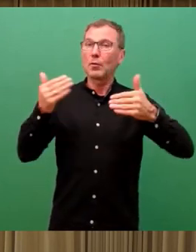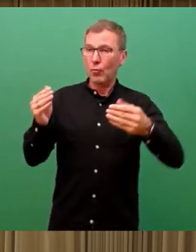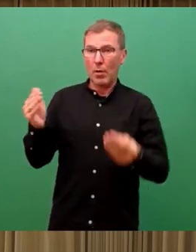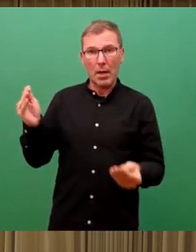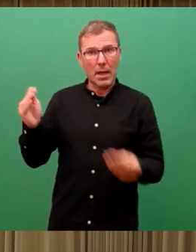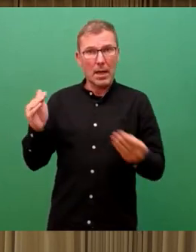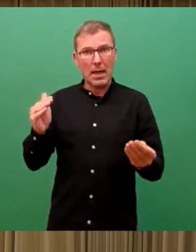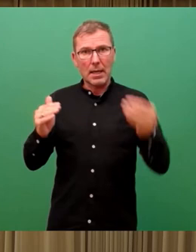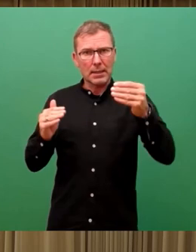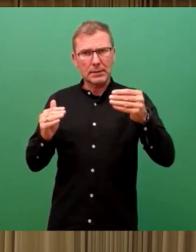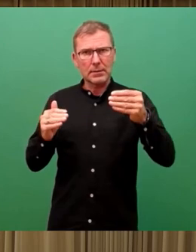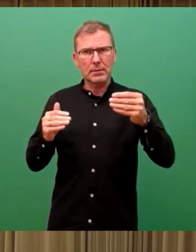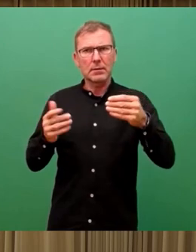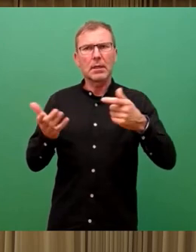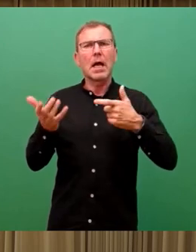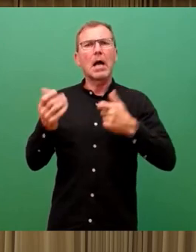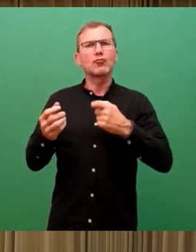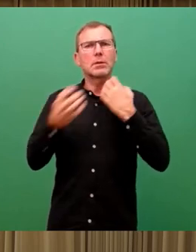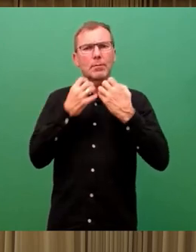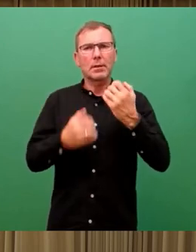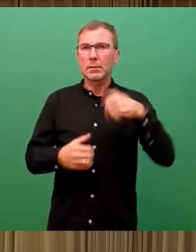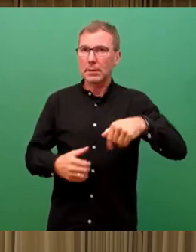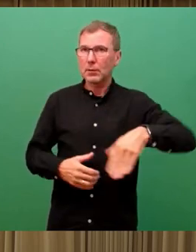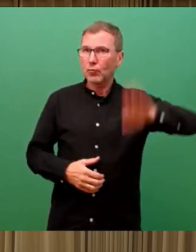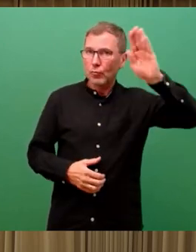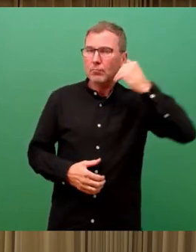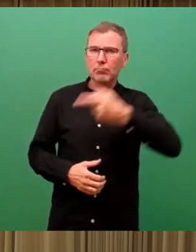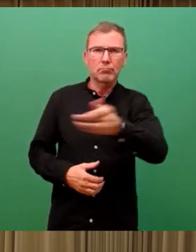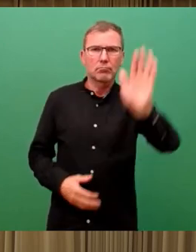federführenden Ausschussbericht. Wer zustimmen möchte, den bitte ich jetzt um das Stimmzeichen.